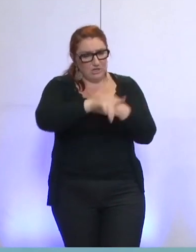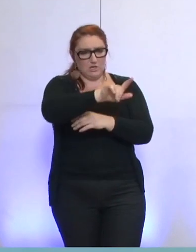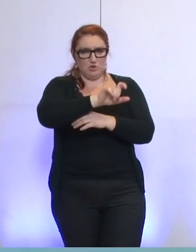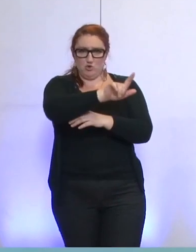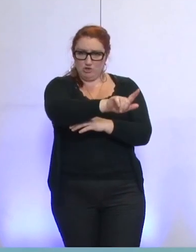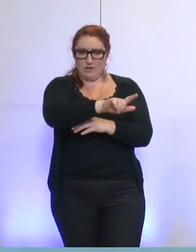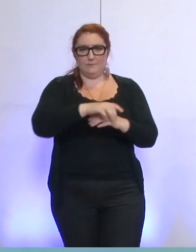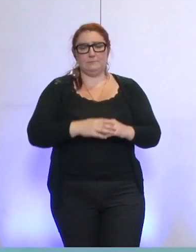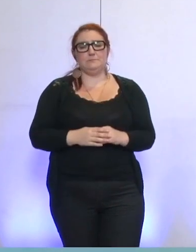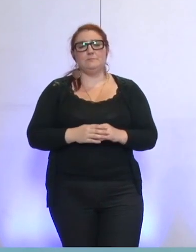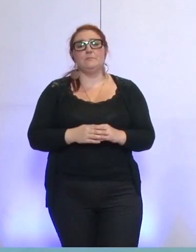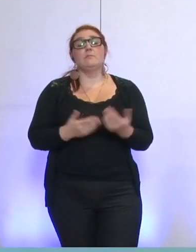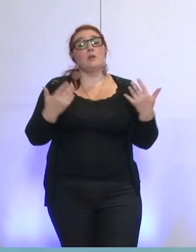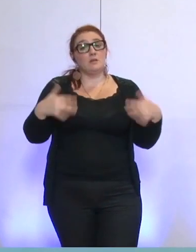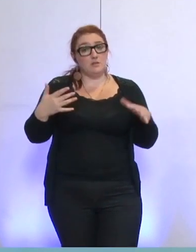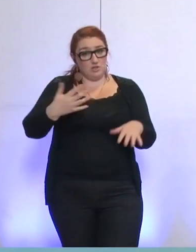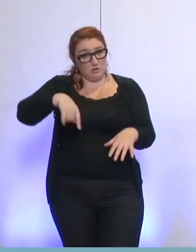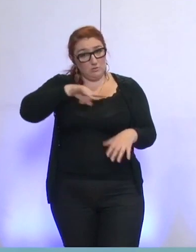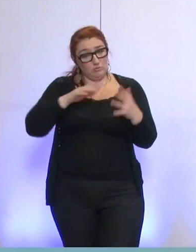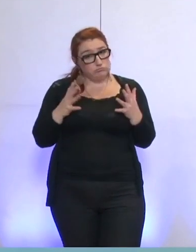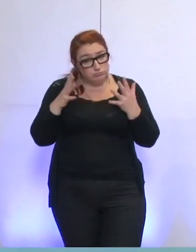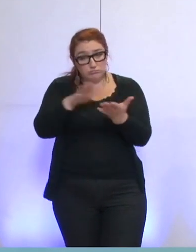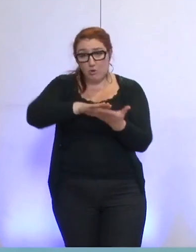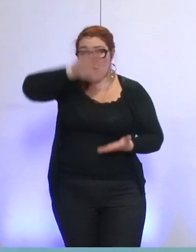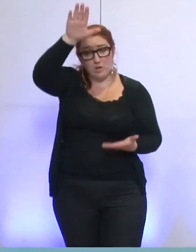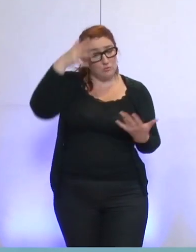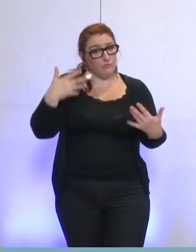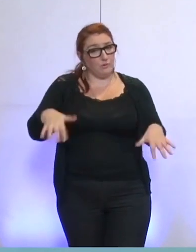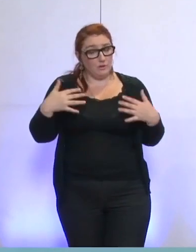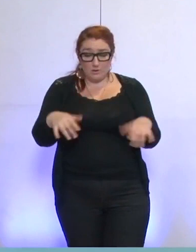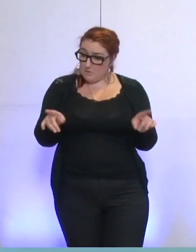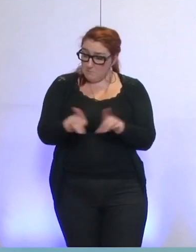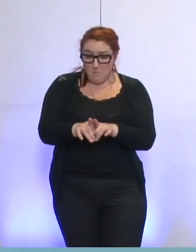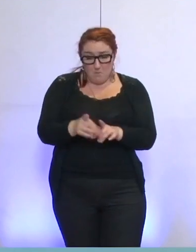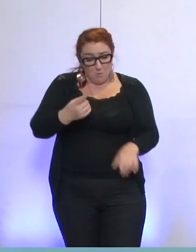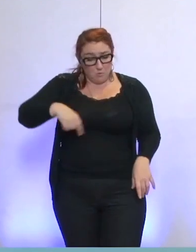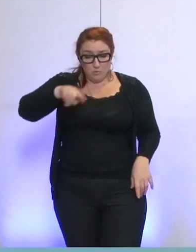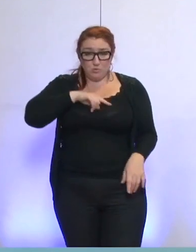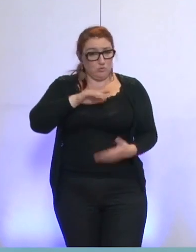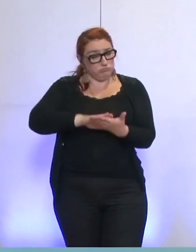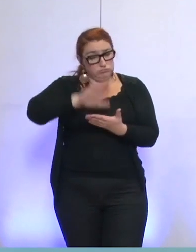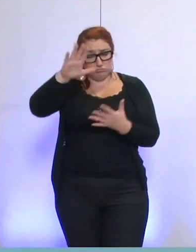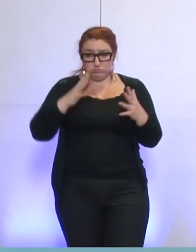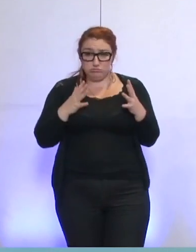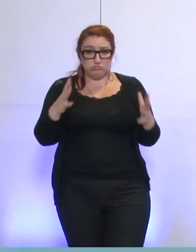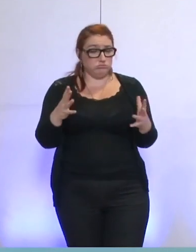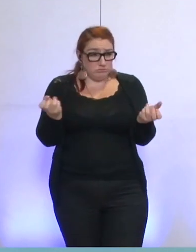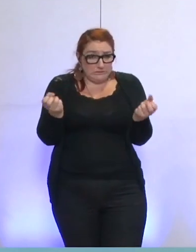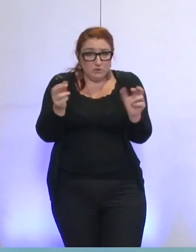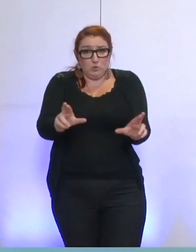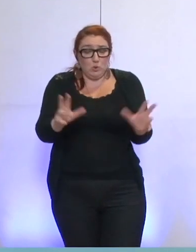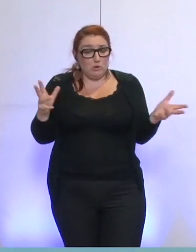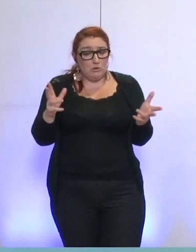nous avons déjà compris l'engagement, de même que nous prenons également l'engagement, et c'est structurel que